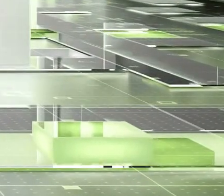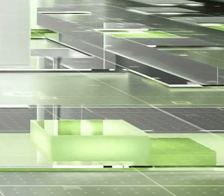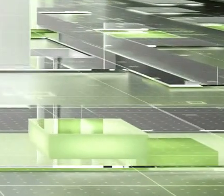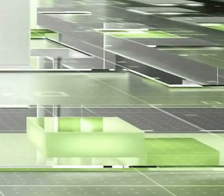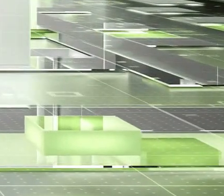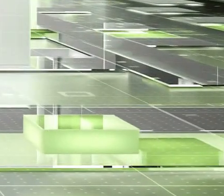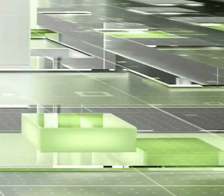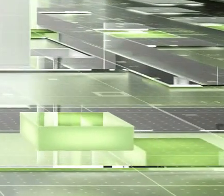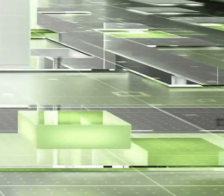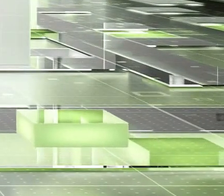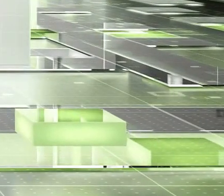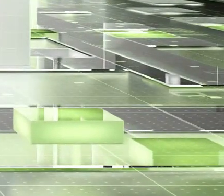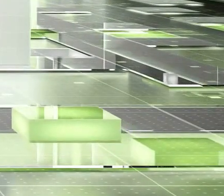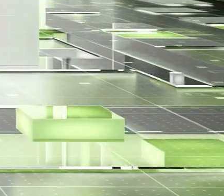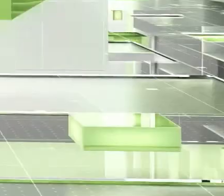IEBC